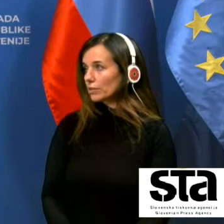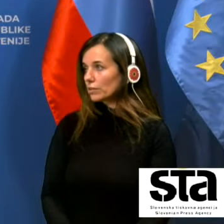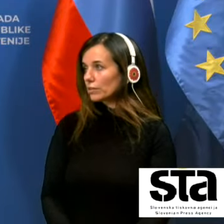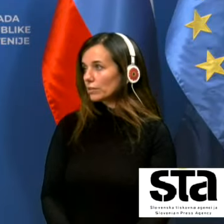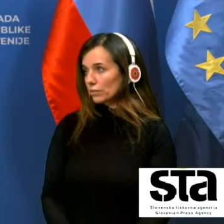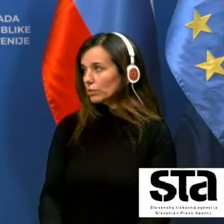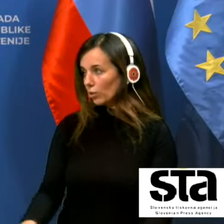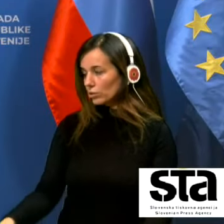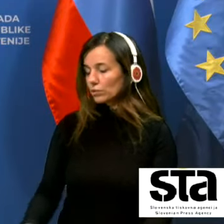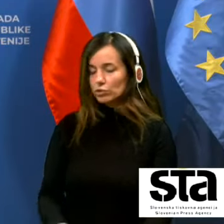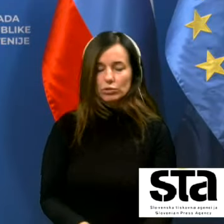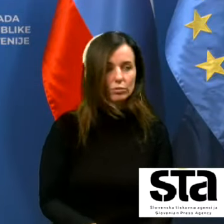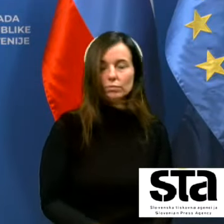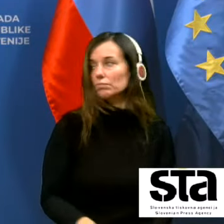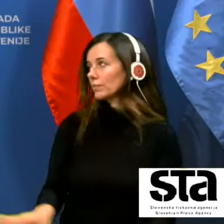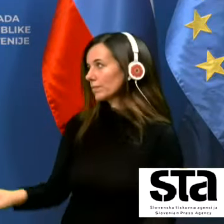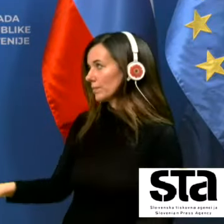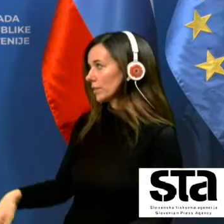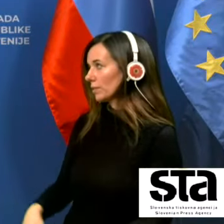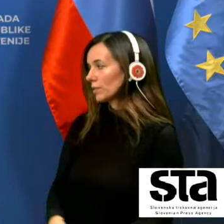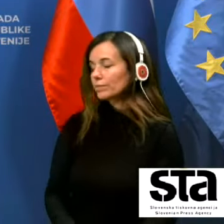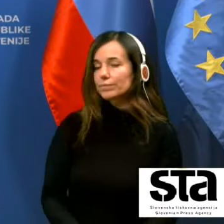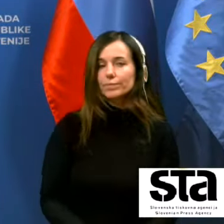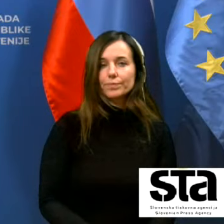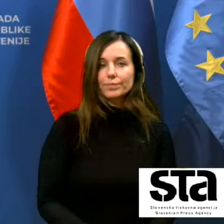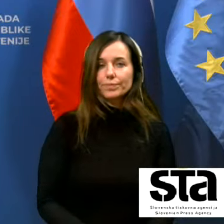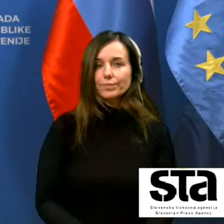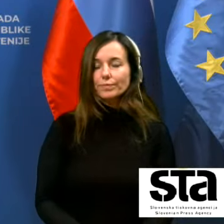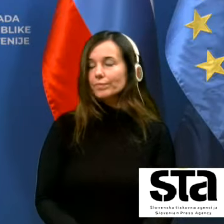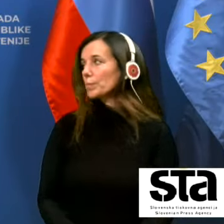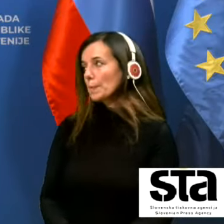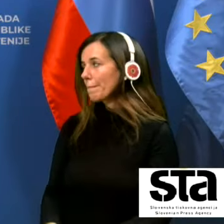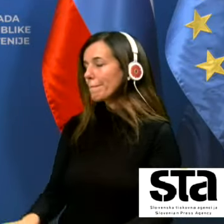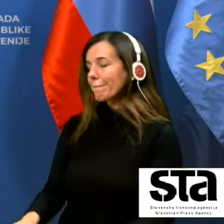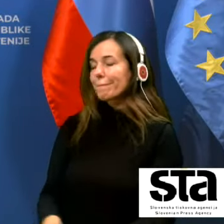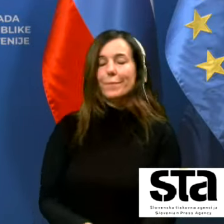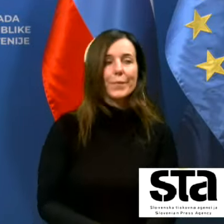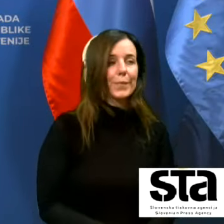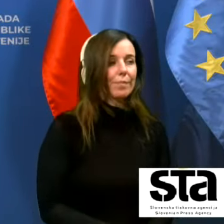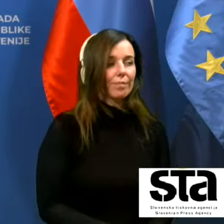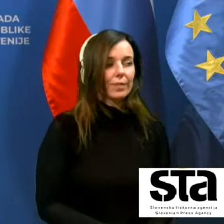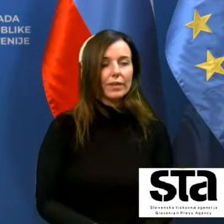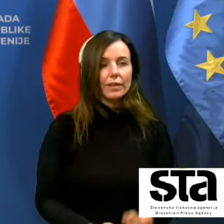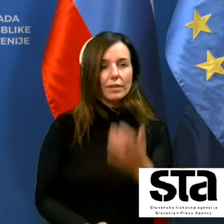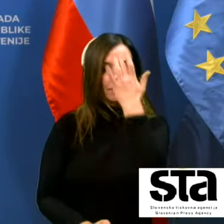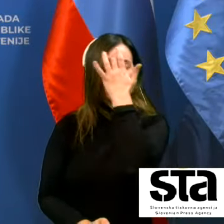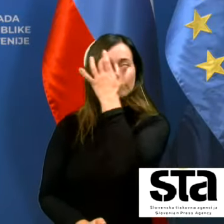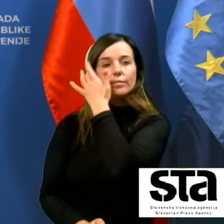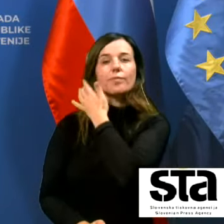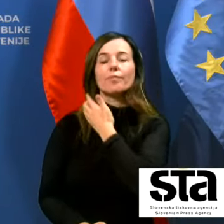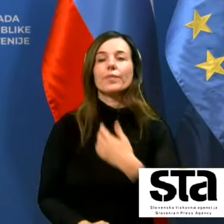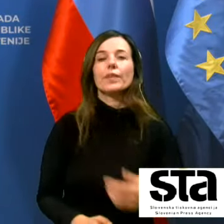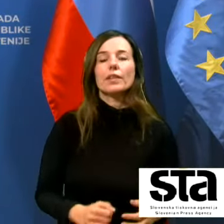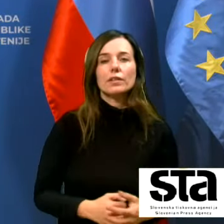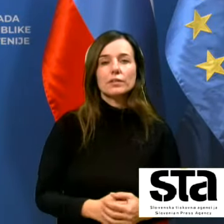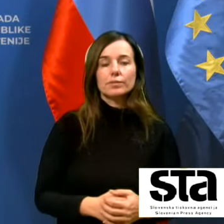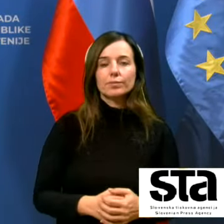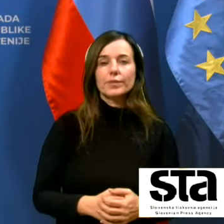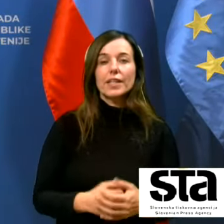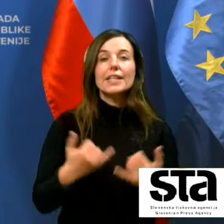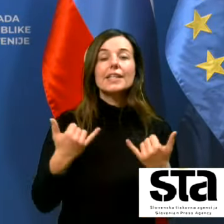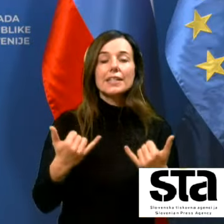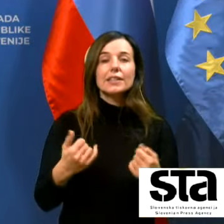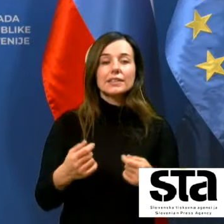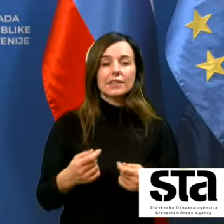se zamenja ta gospedolmački ni potrebno super potem pa nadaljujemo zdaj so